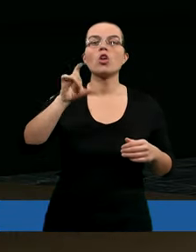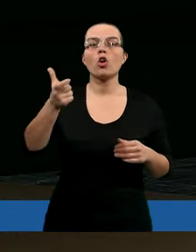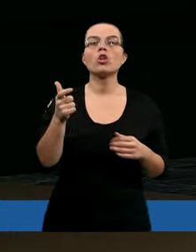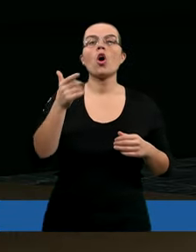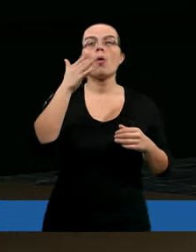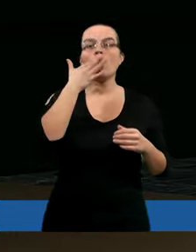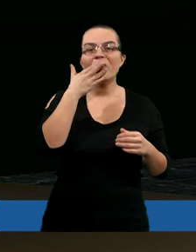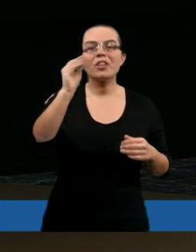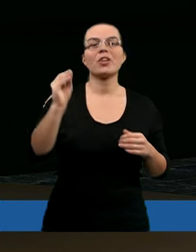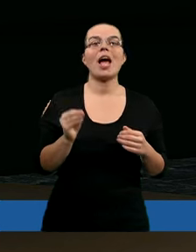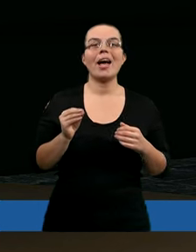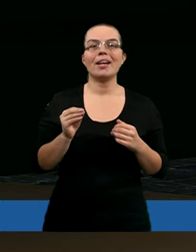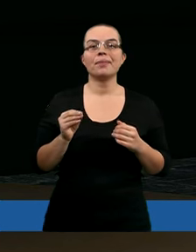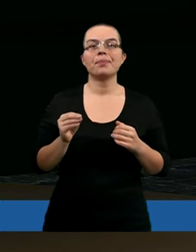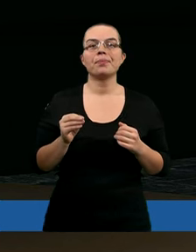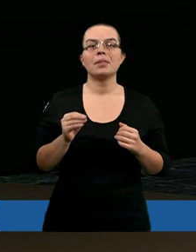mówicie.